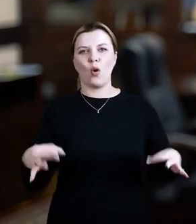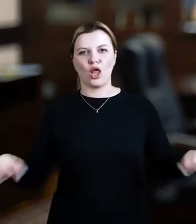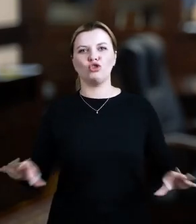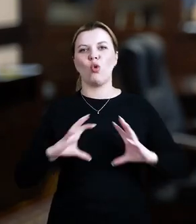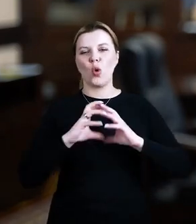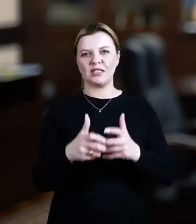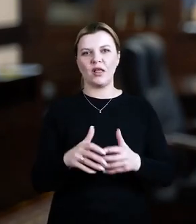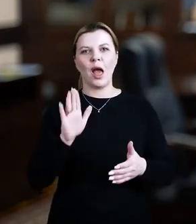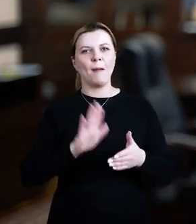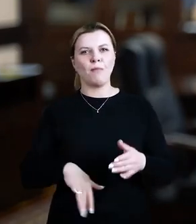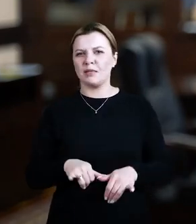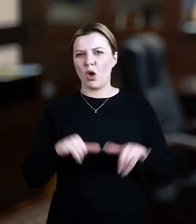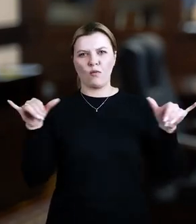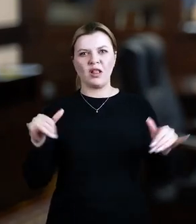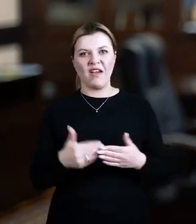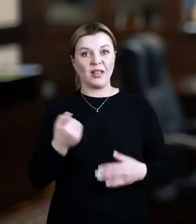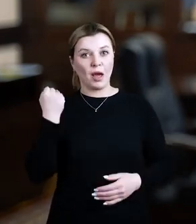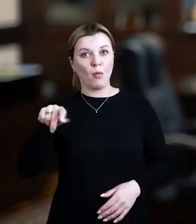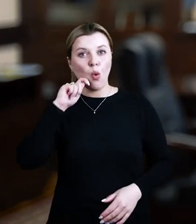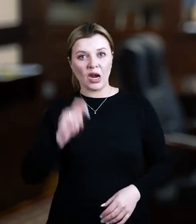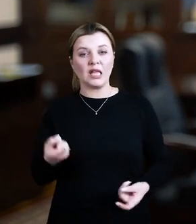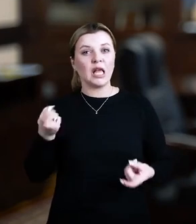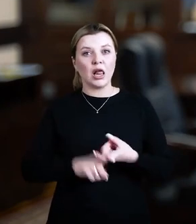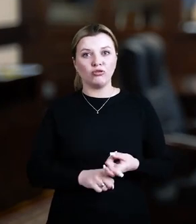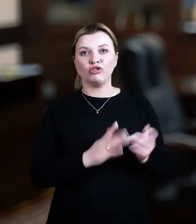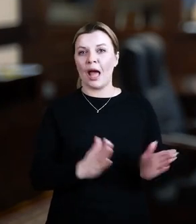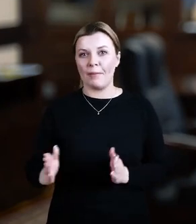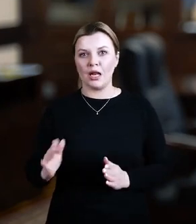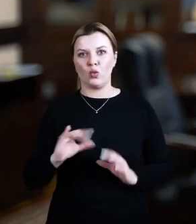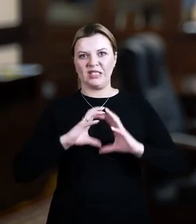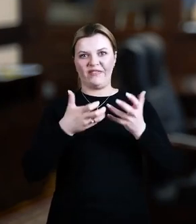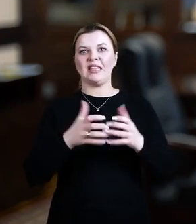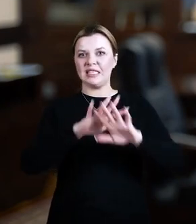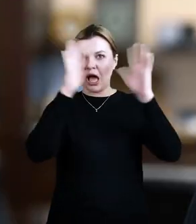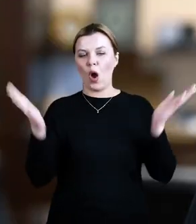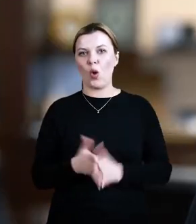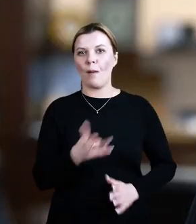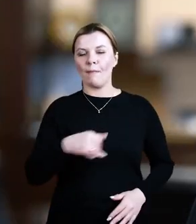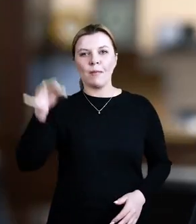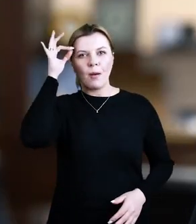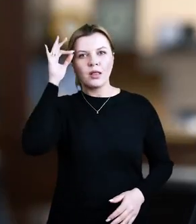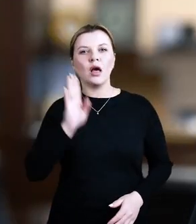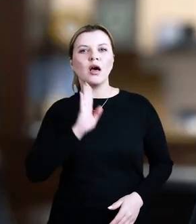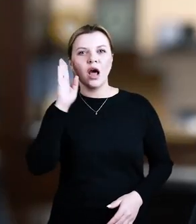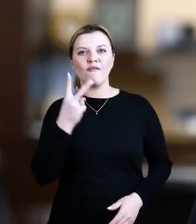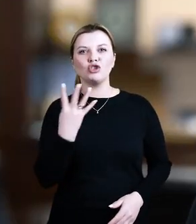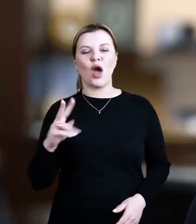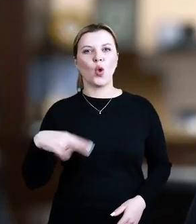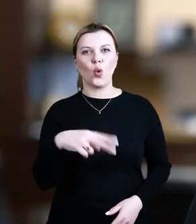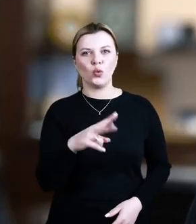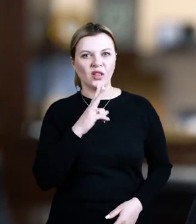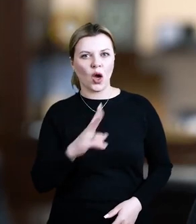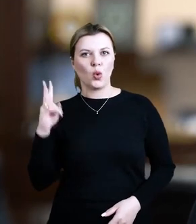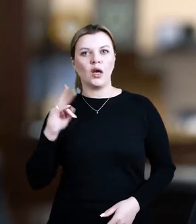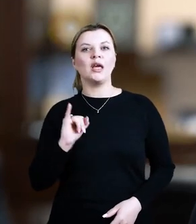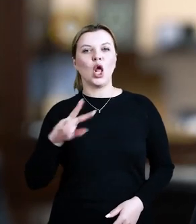Без перебільшення від перемоги України залежить стабільність у світі загалом Ми пам'ятаємо ранок 24 лютого